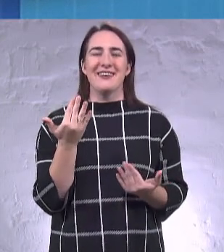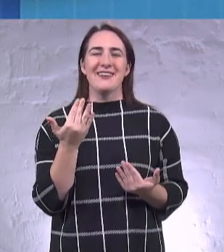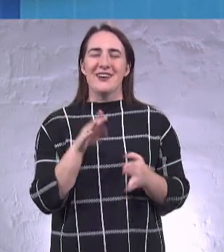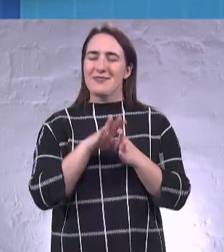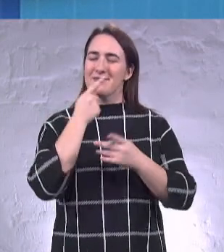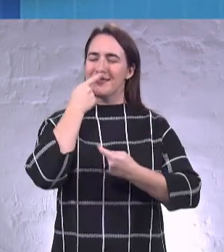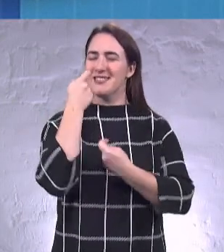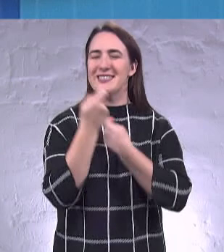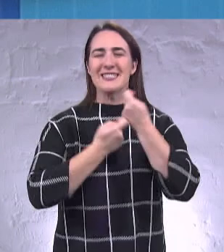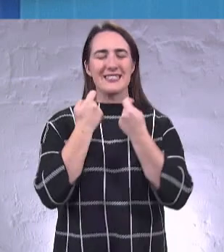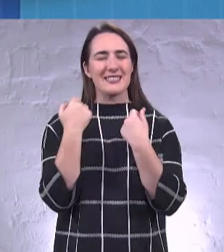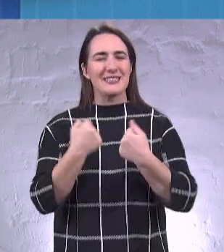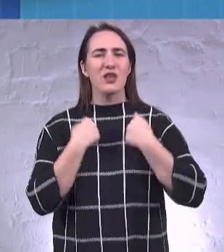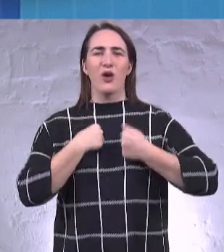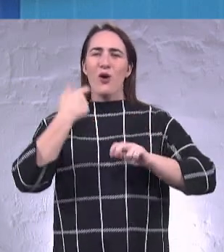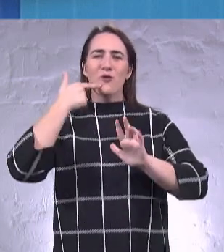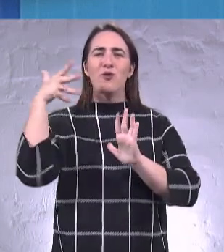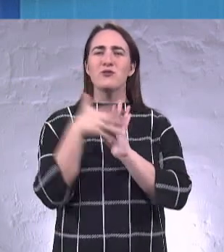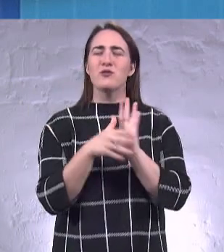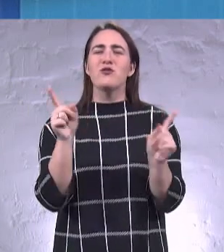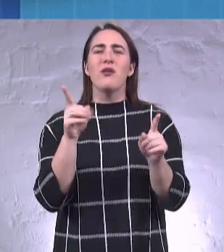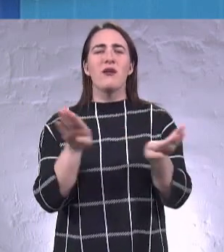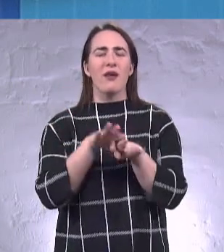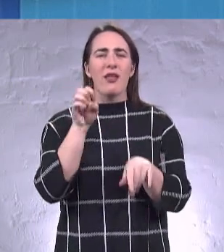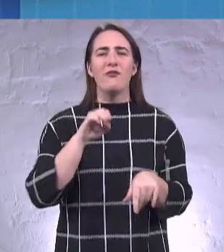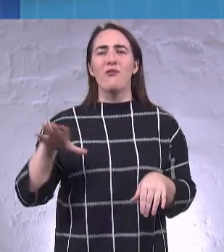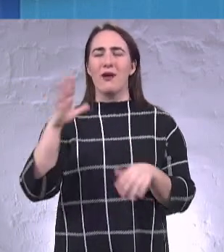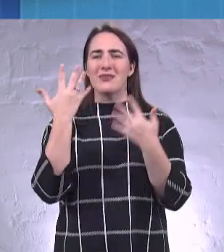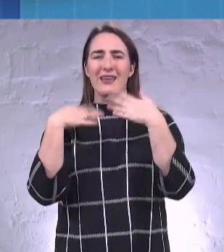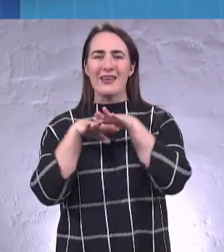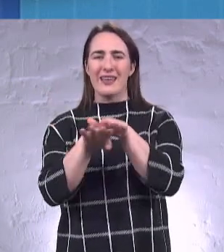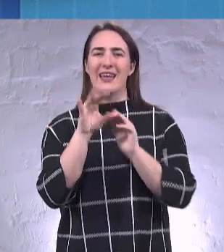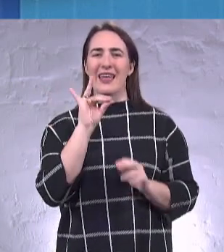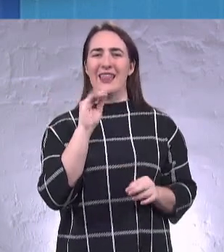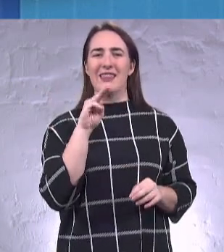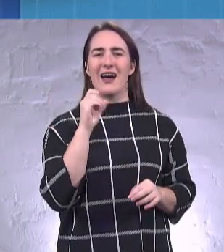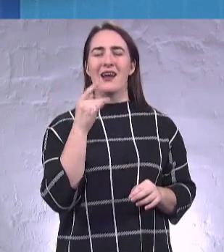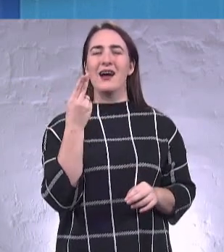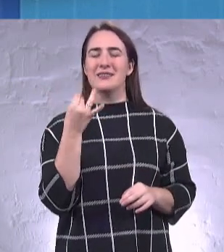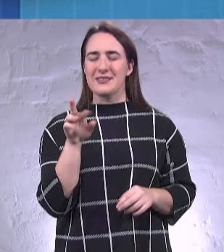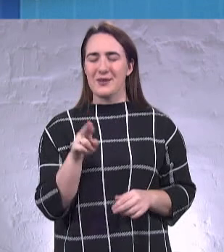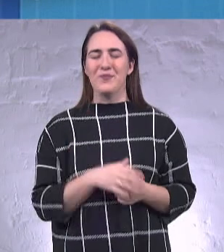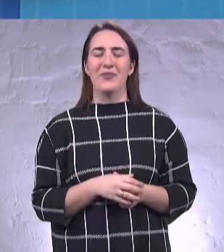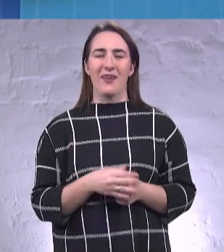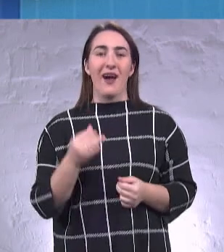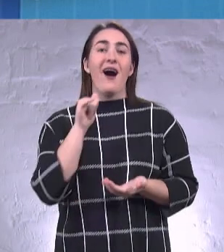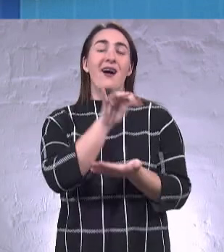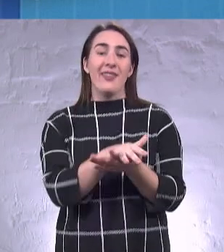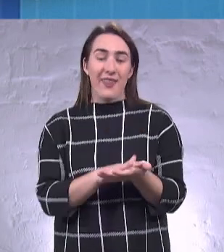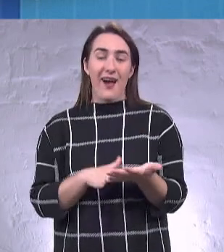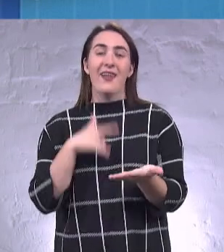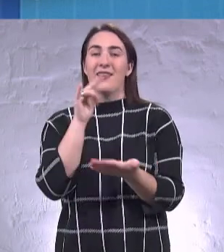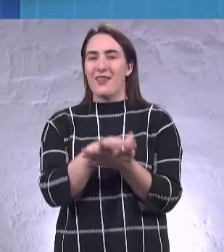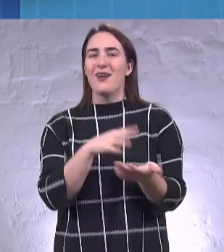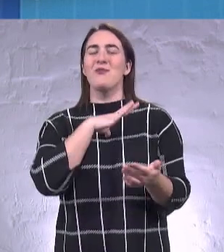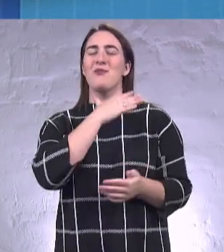намагались розуміти, що таке європейська інтеграція. Ну, а далі були багато